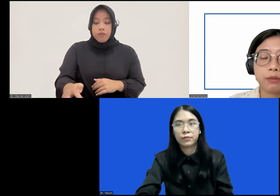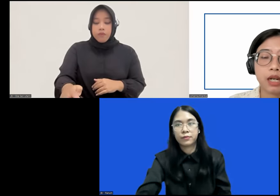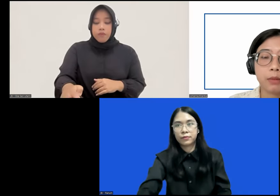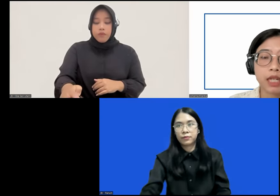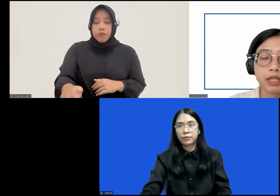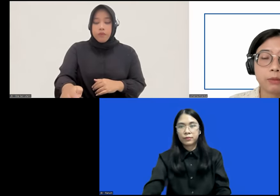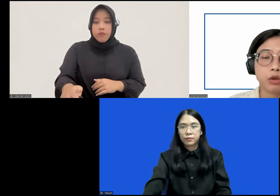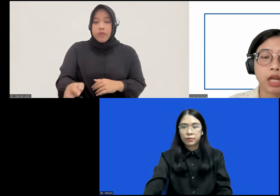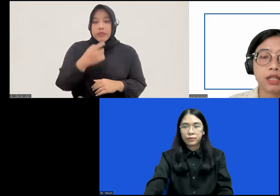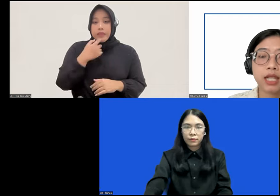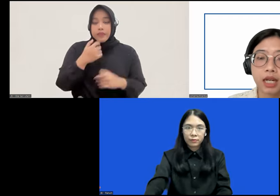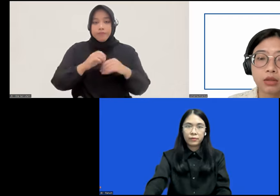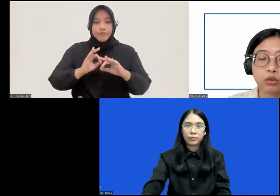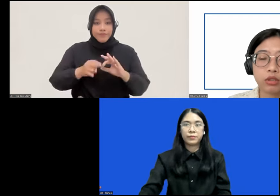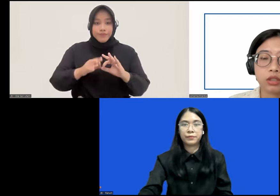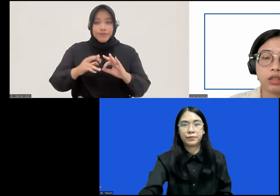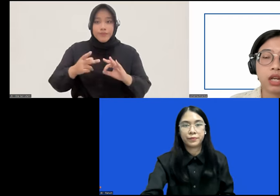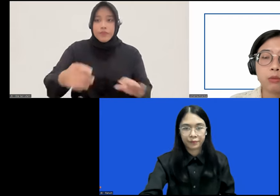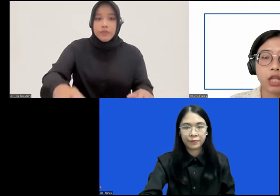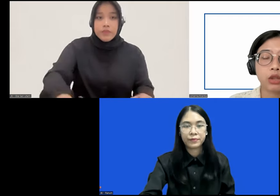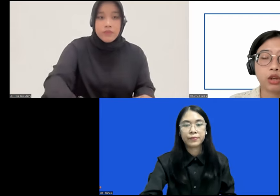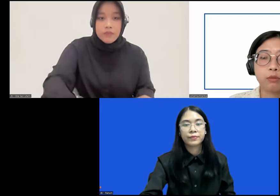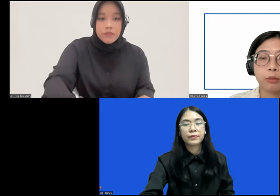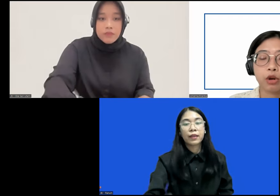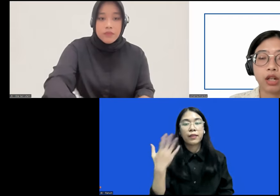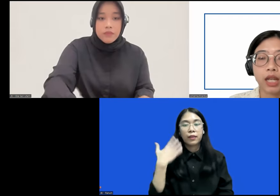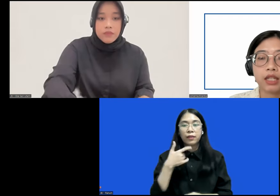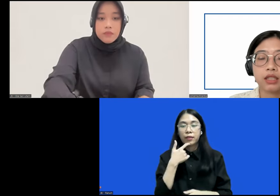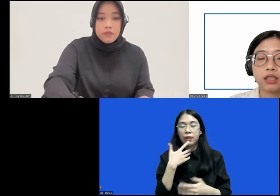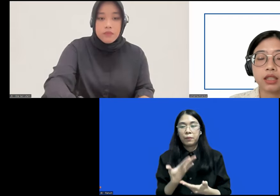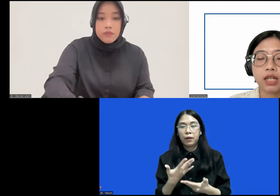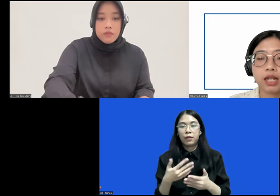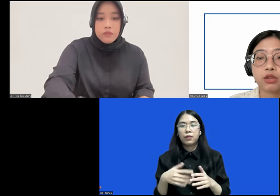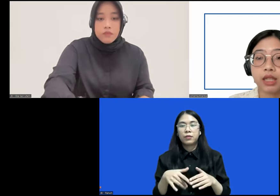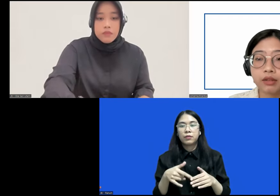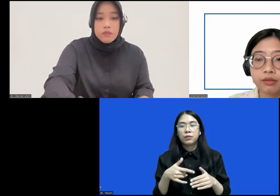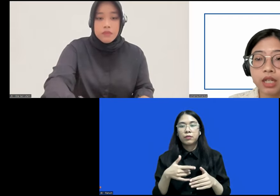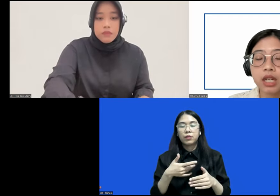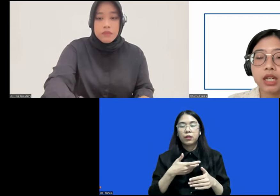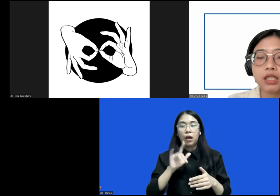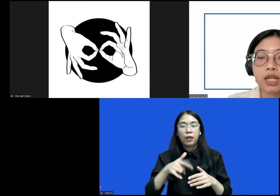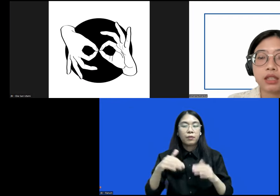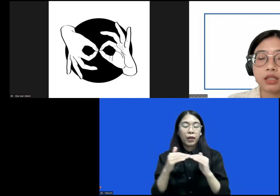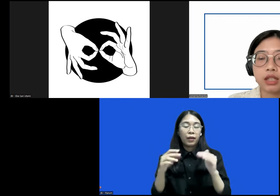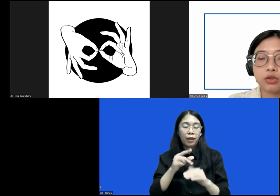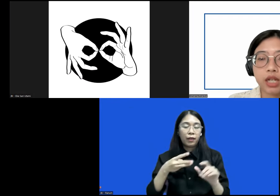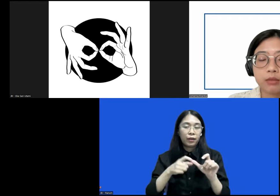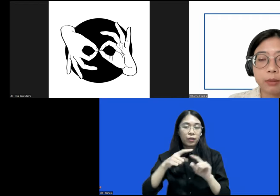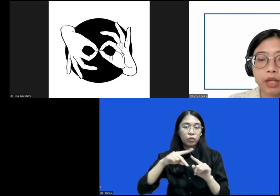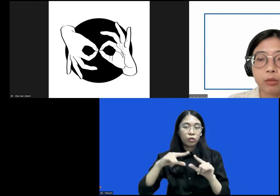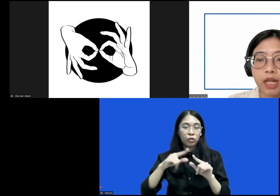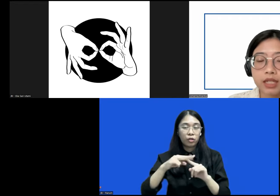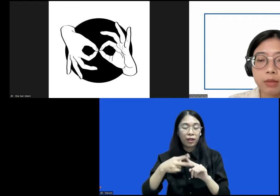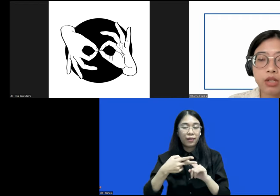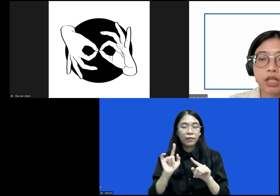Maidina tadi menyuarakan desakan untuk moratorium Perpol keadilan restoratif dan tadi juga ada